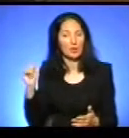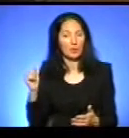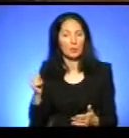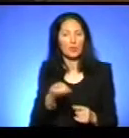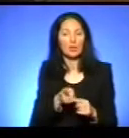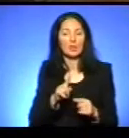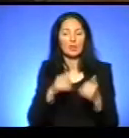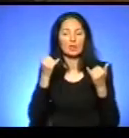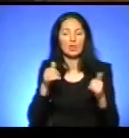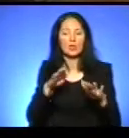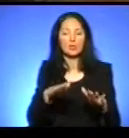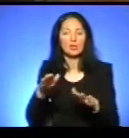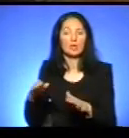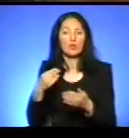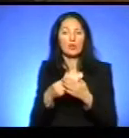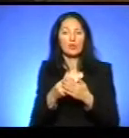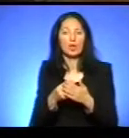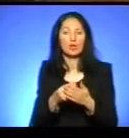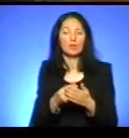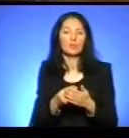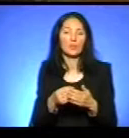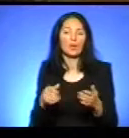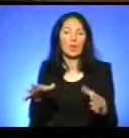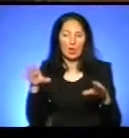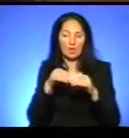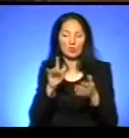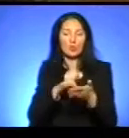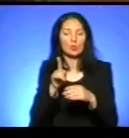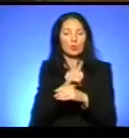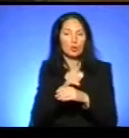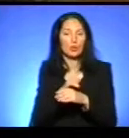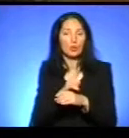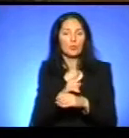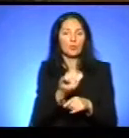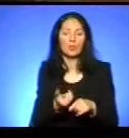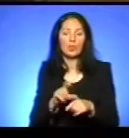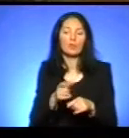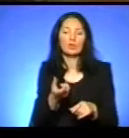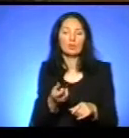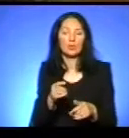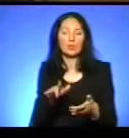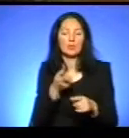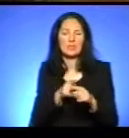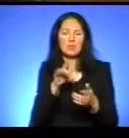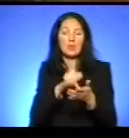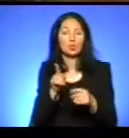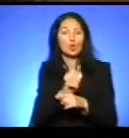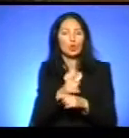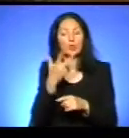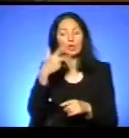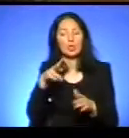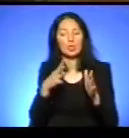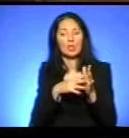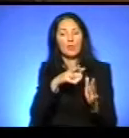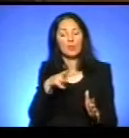Зараз місцеві бюджети, включно з містом Тернополем, переважно більшість цих коштів, місто Тернопіль, це 39